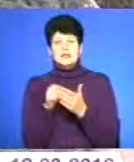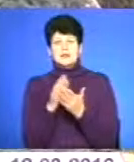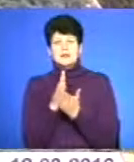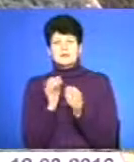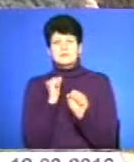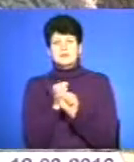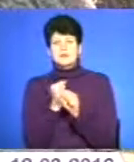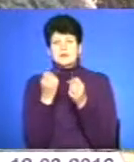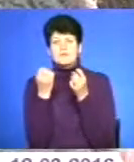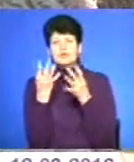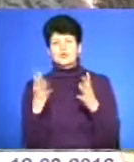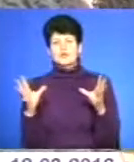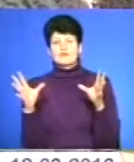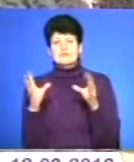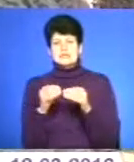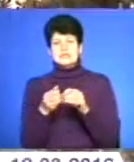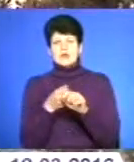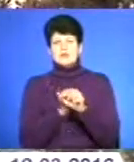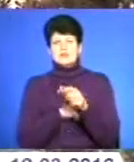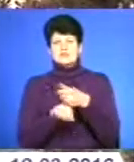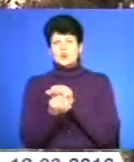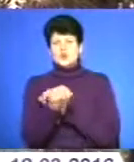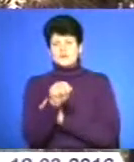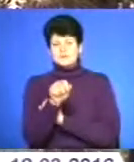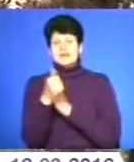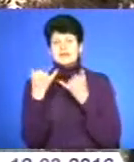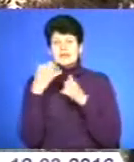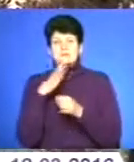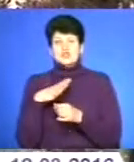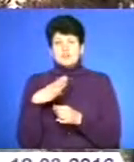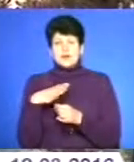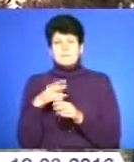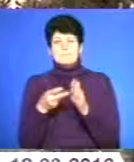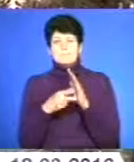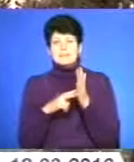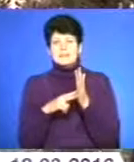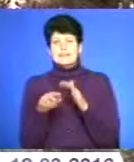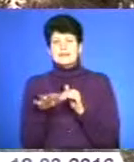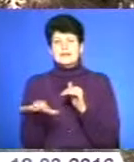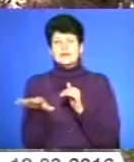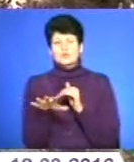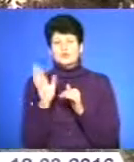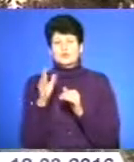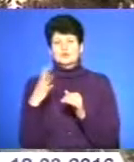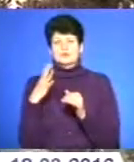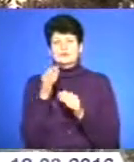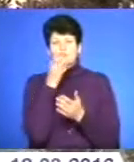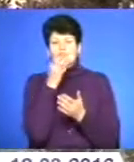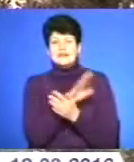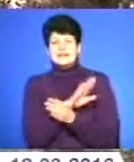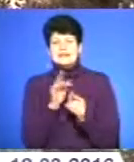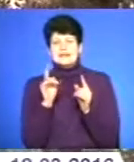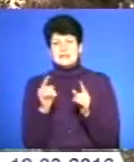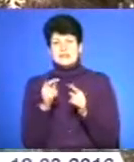просто всі закотивши рукави. Зараз ми чекаємо план територій, за яку відповідають не тільки